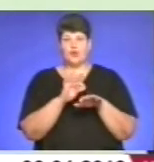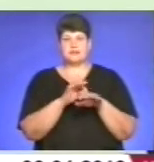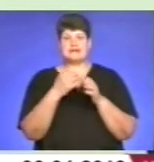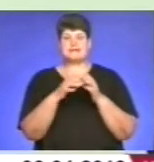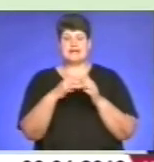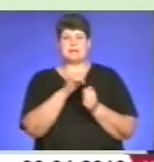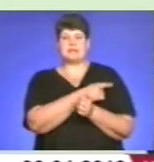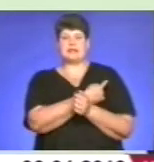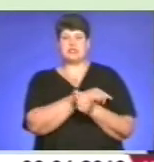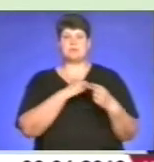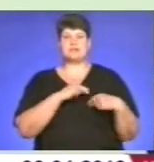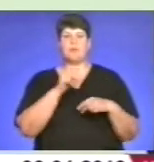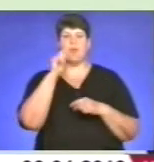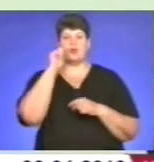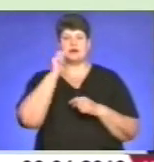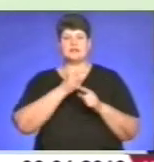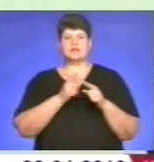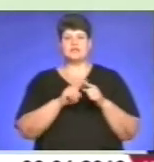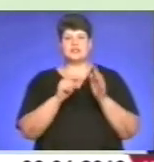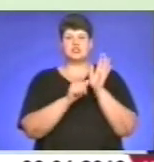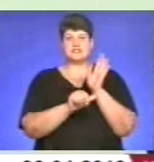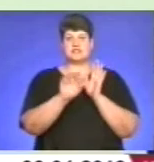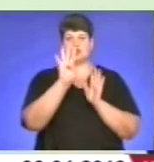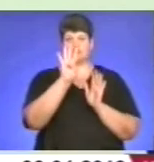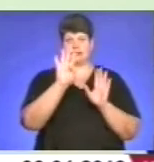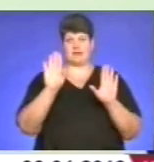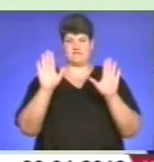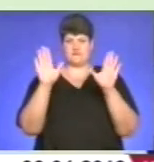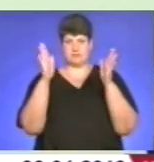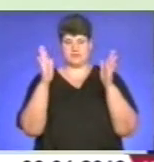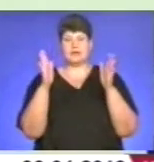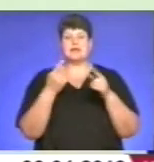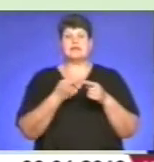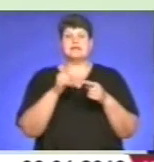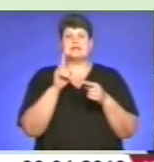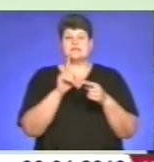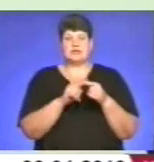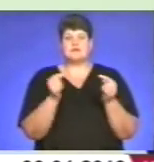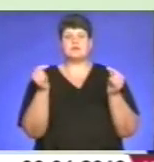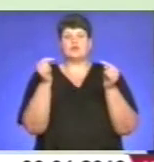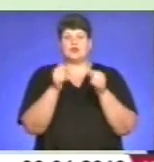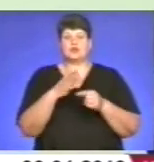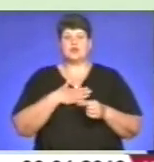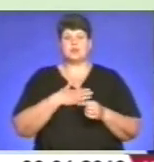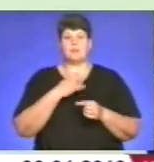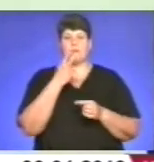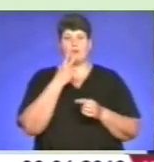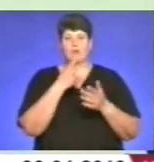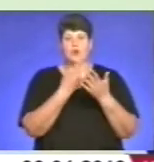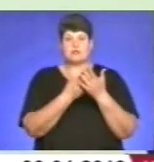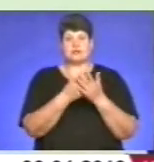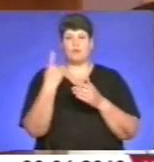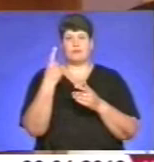медичних працівників по Україні, то він складає 64 випадки. Відповідно, наш показник в області все ж таки є